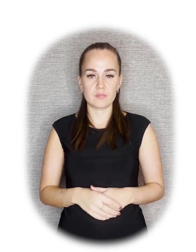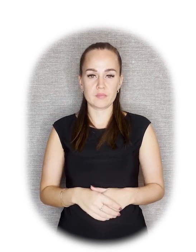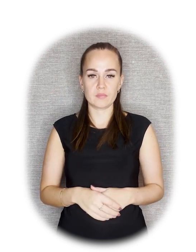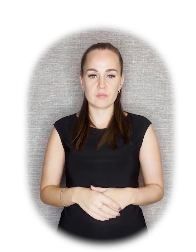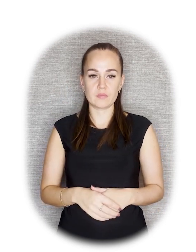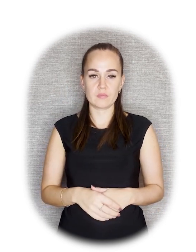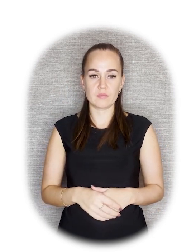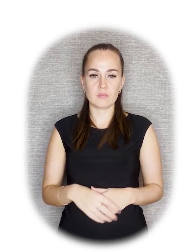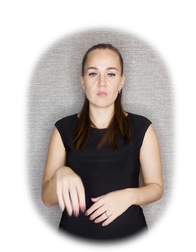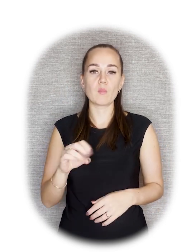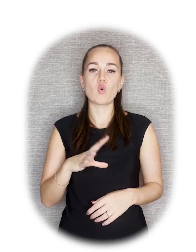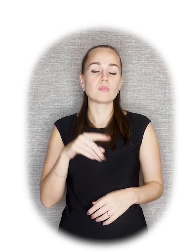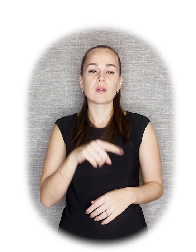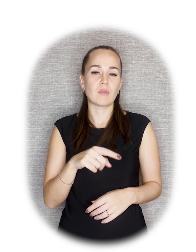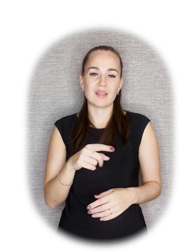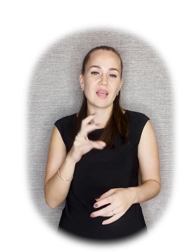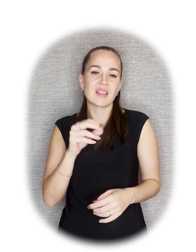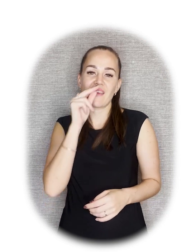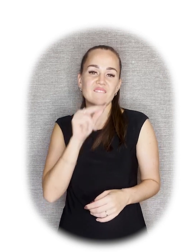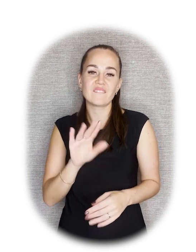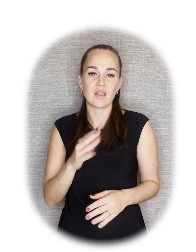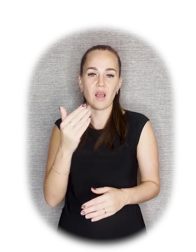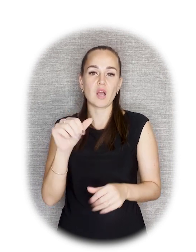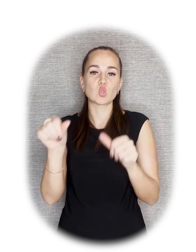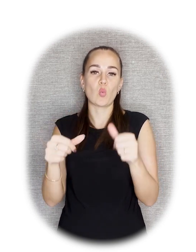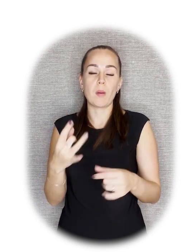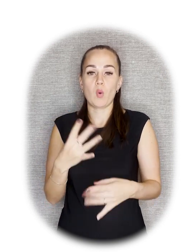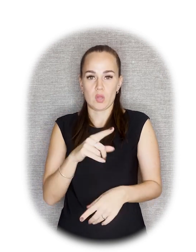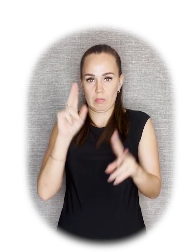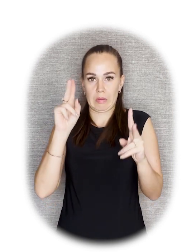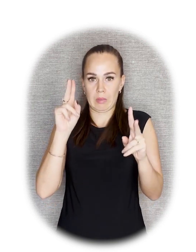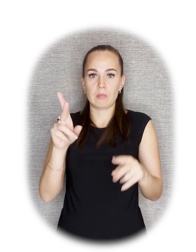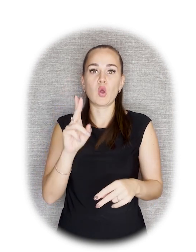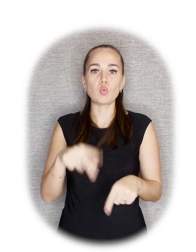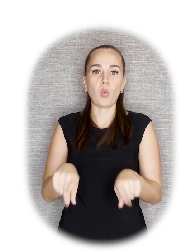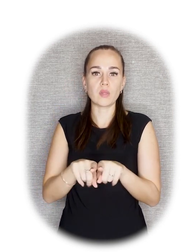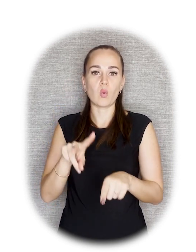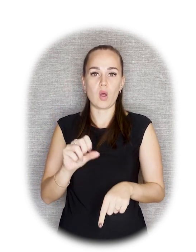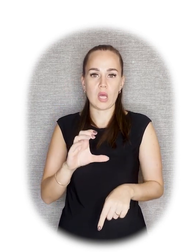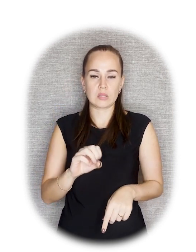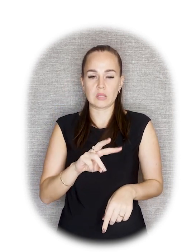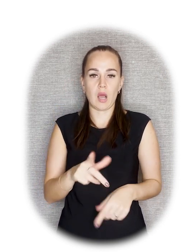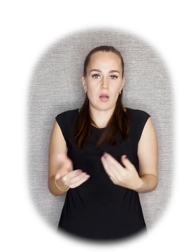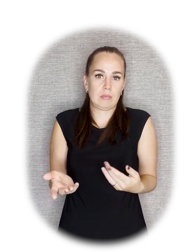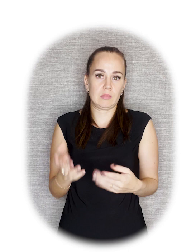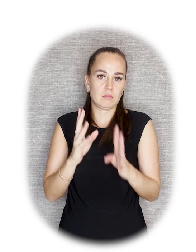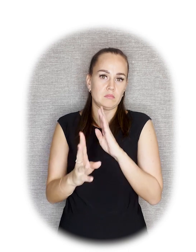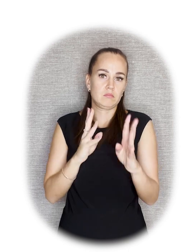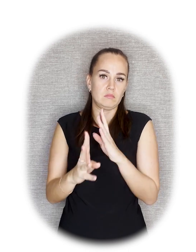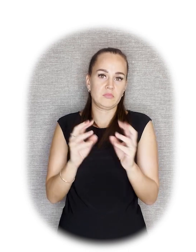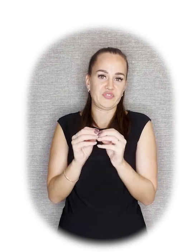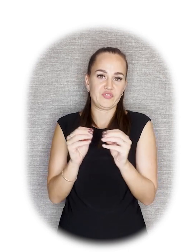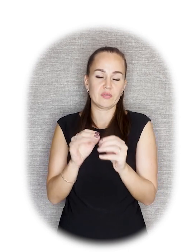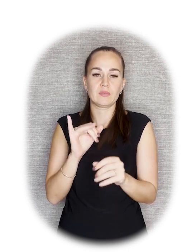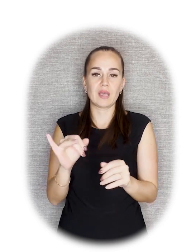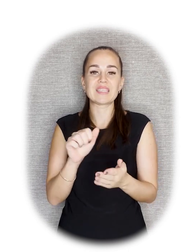вина скульптора, а просто они не знали, кто такой Лассаль, но опять же программа как раз носила просветельский характер. Сохранилась статья под названием «Кто